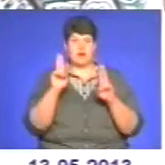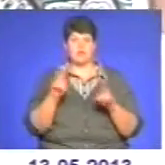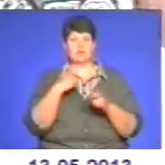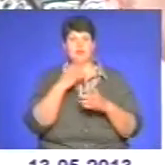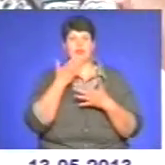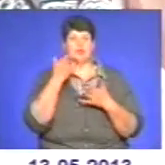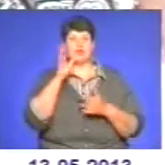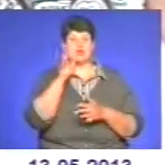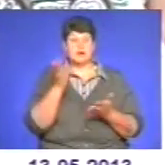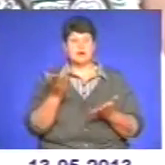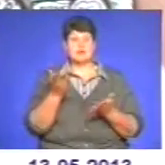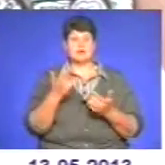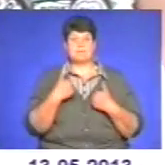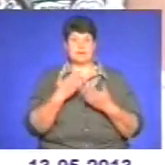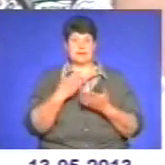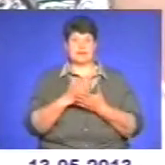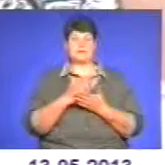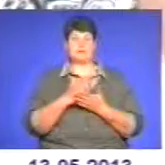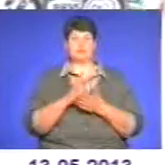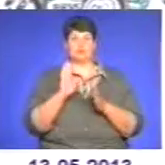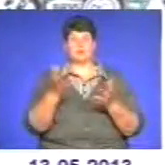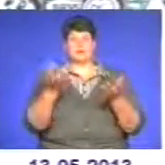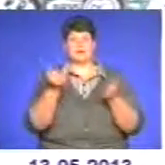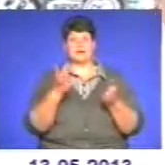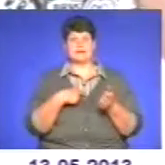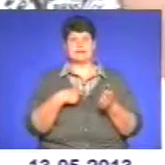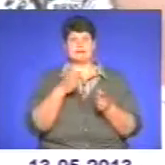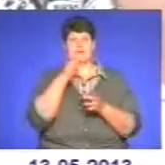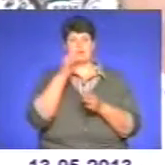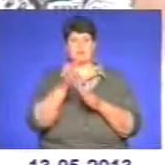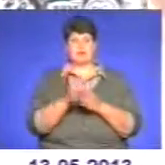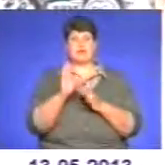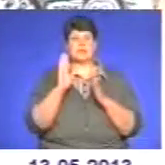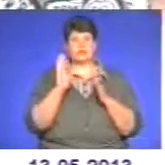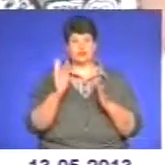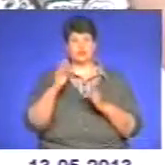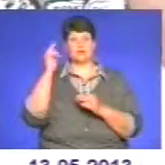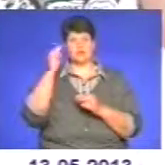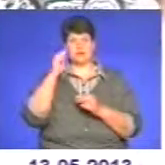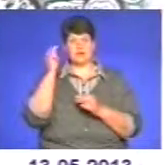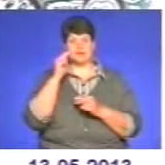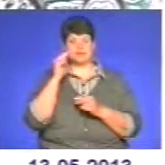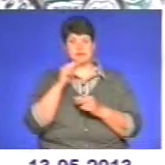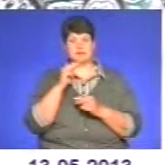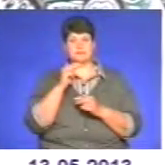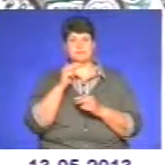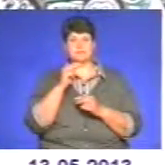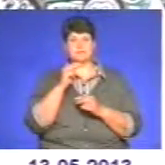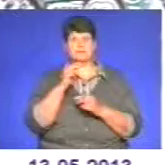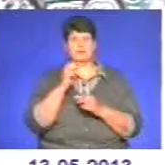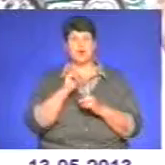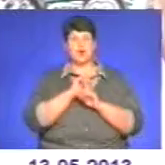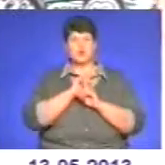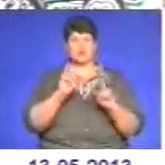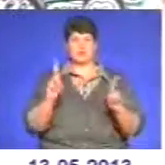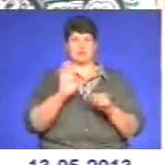часу. І от є ми, які будемо брати на себе свою відповідальність, будемо навчати особливо